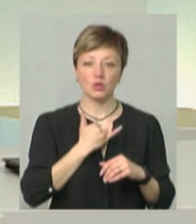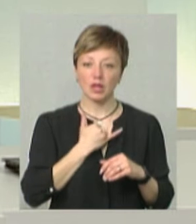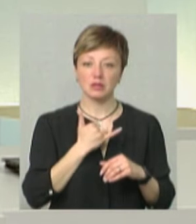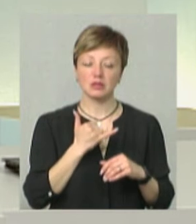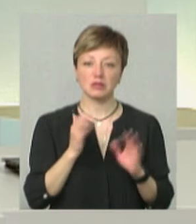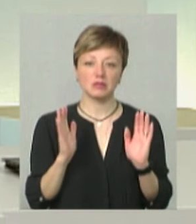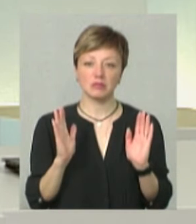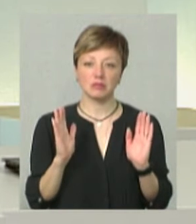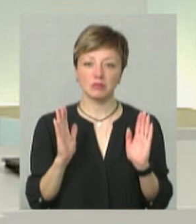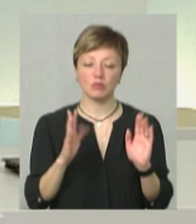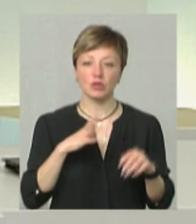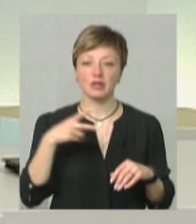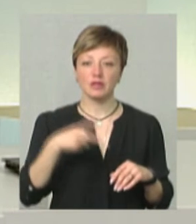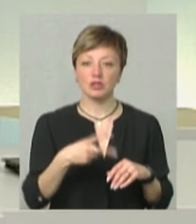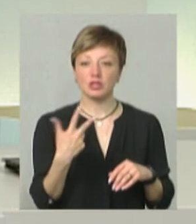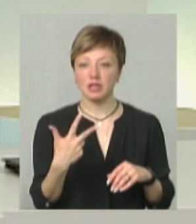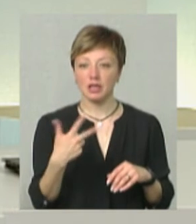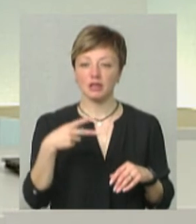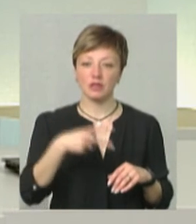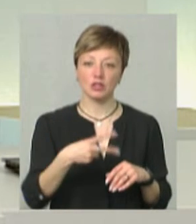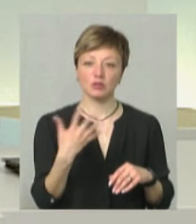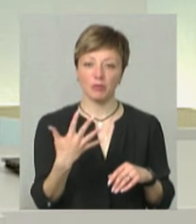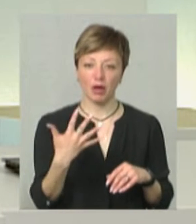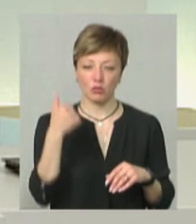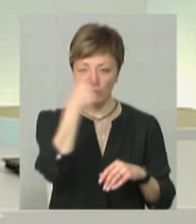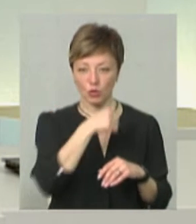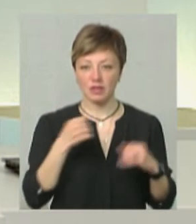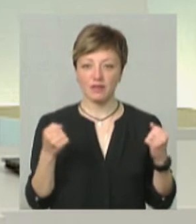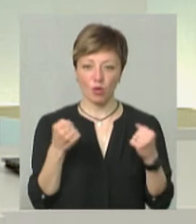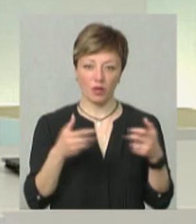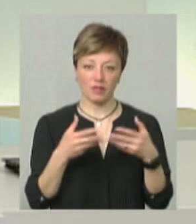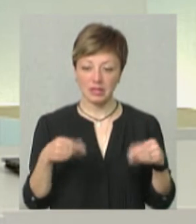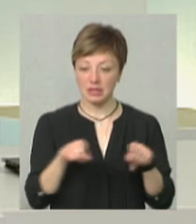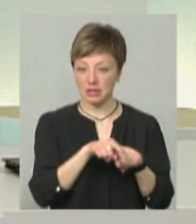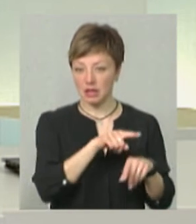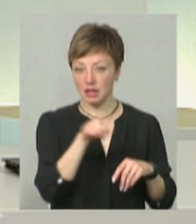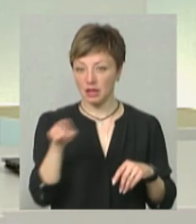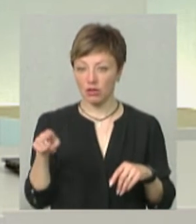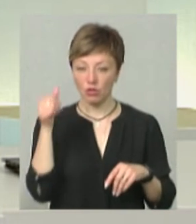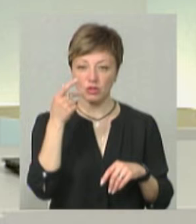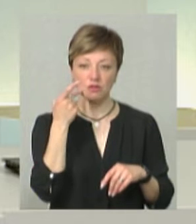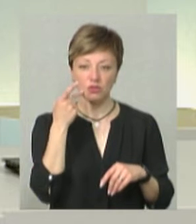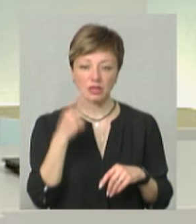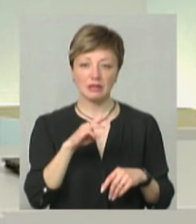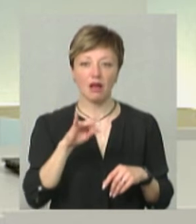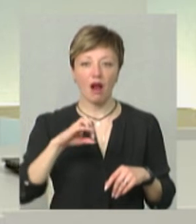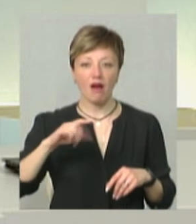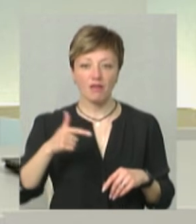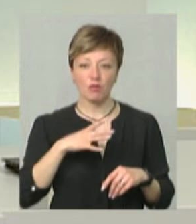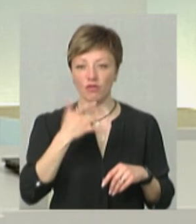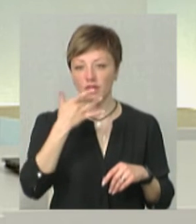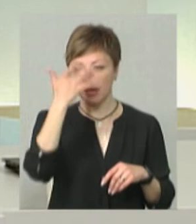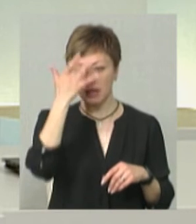спостерігалася в 2003 і 2005 році. От за стільки років у нас завжди травень був практично